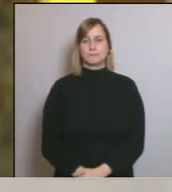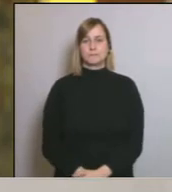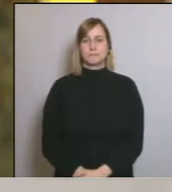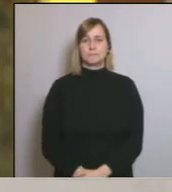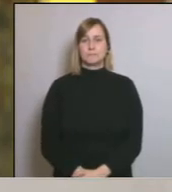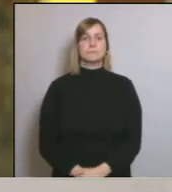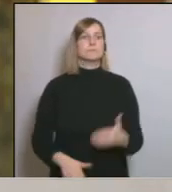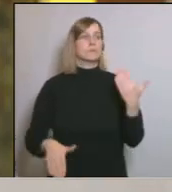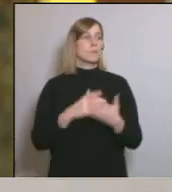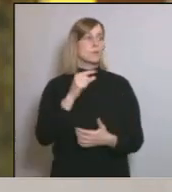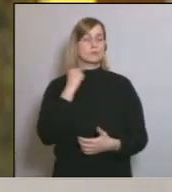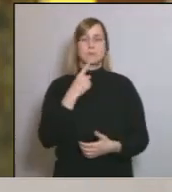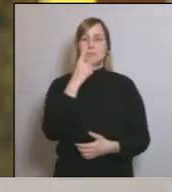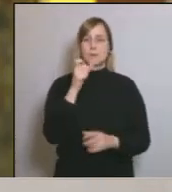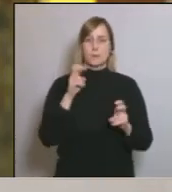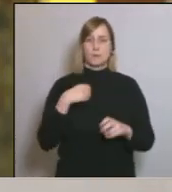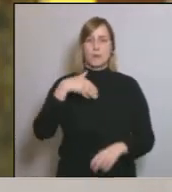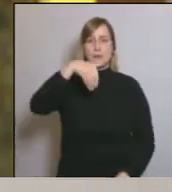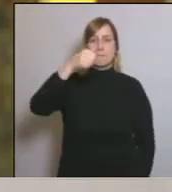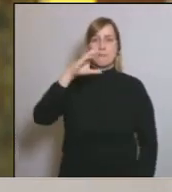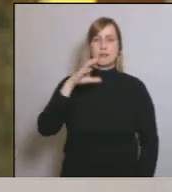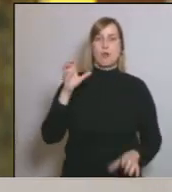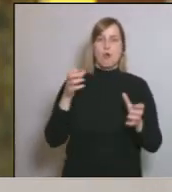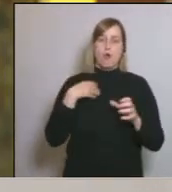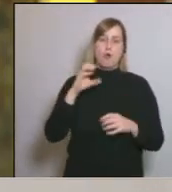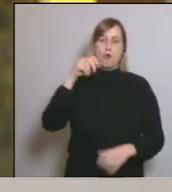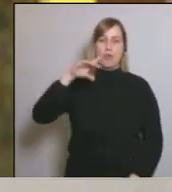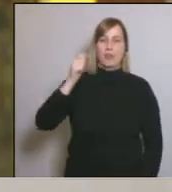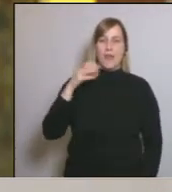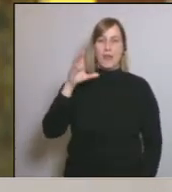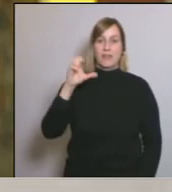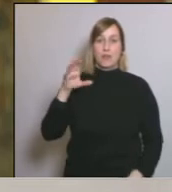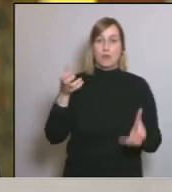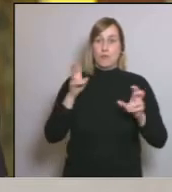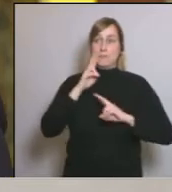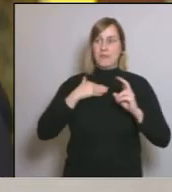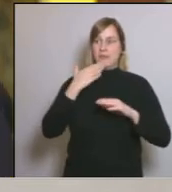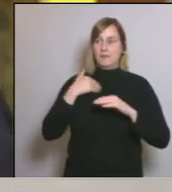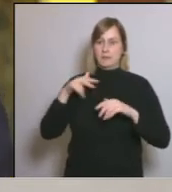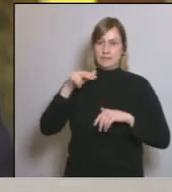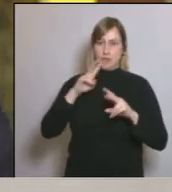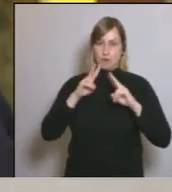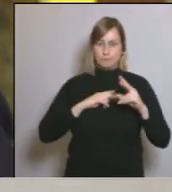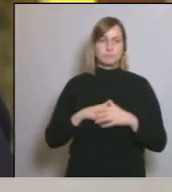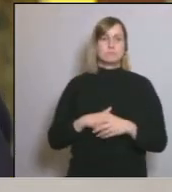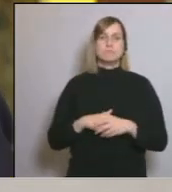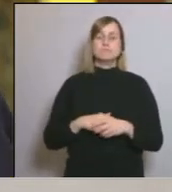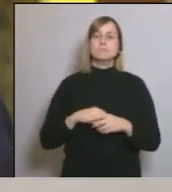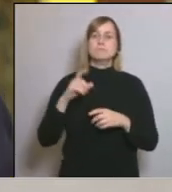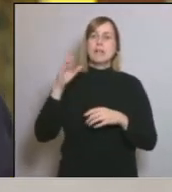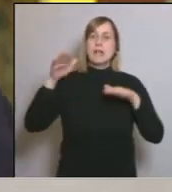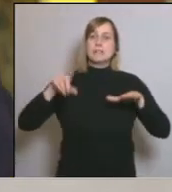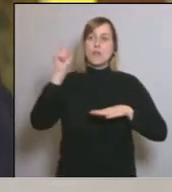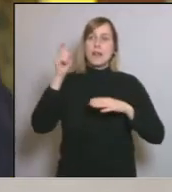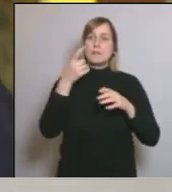comencem el torn de preguntes amb Marc Navarro d'Ondacero que demana la resposta en castellà amb la ampliació del estado de alarma 15 dies